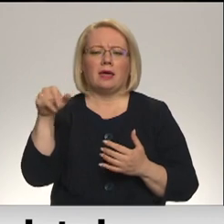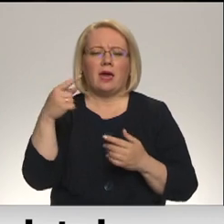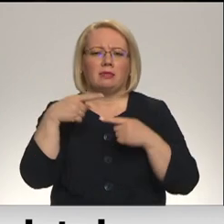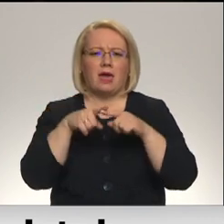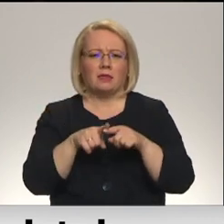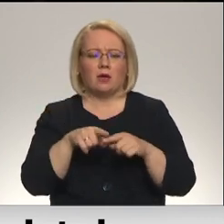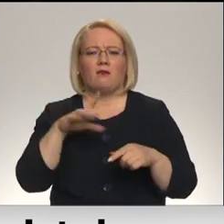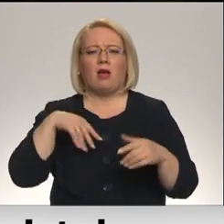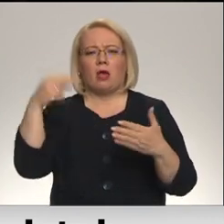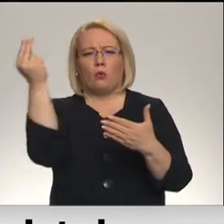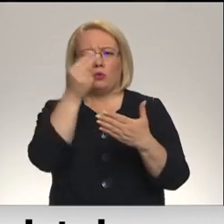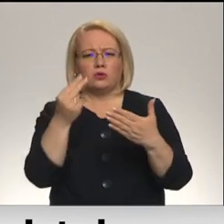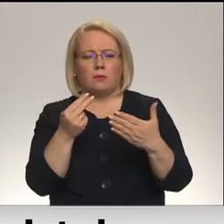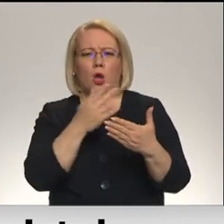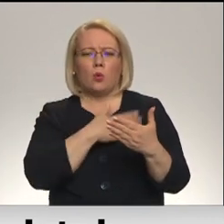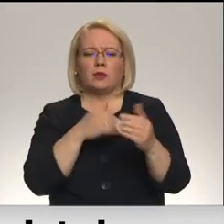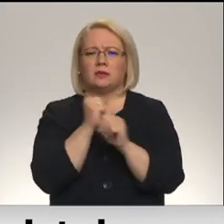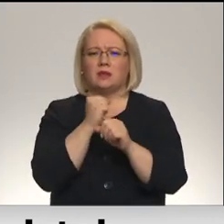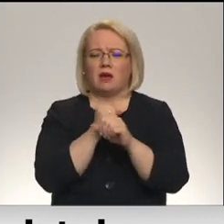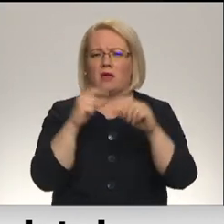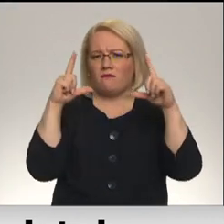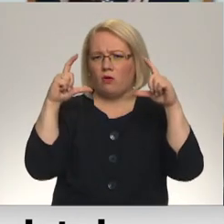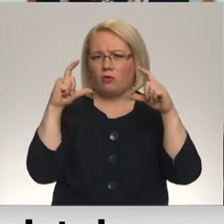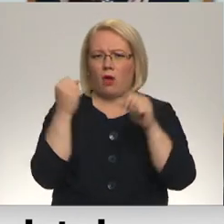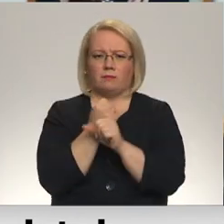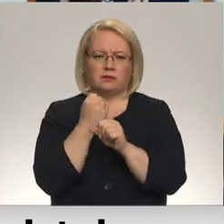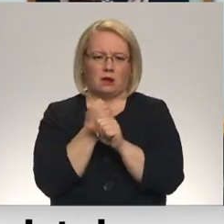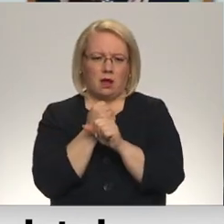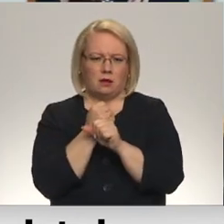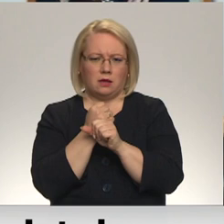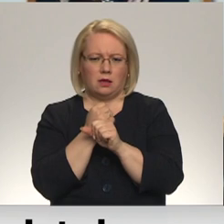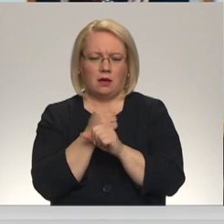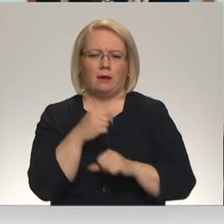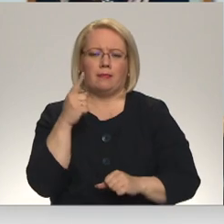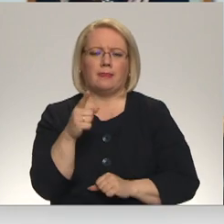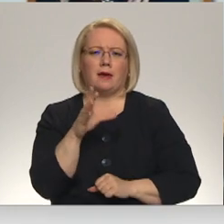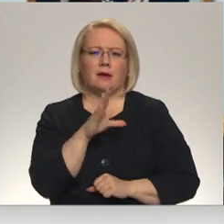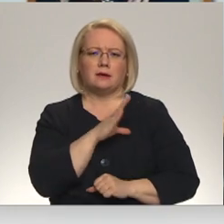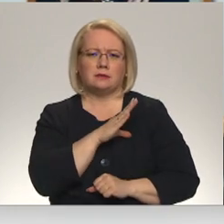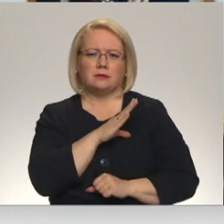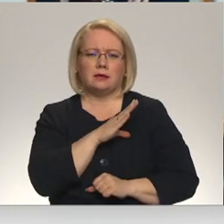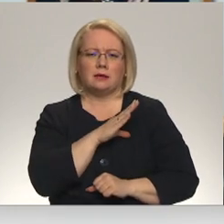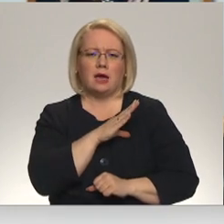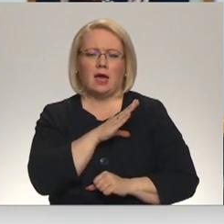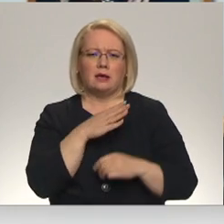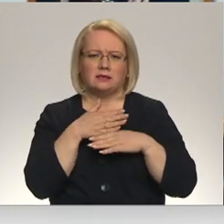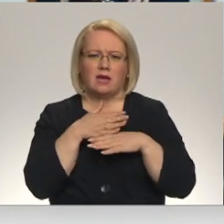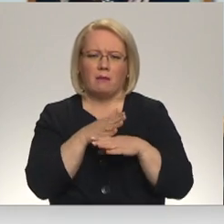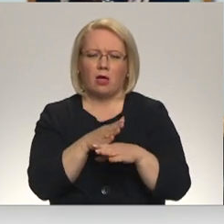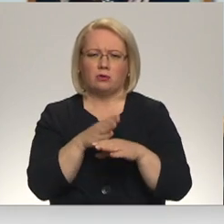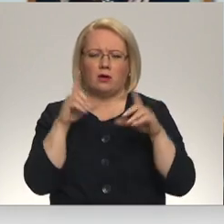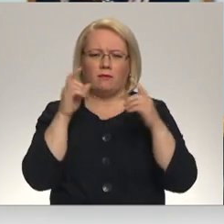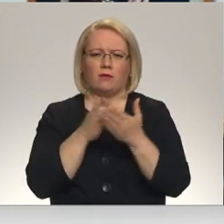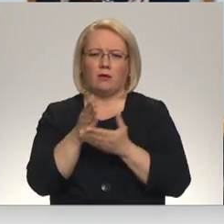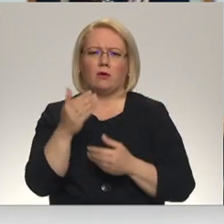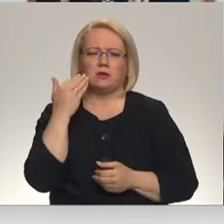uzzīmēja un ļoti strādāja pie fotografiju apstrādes. Tas, ka izbija celmulā uz žanrā, ko sauc